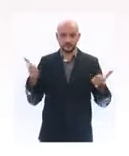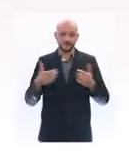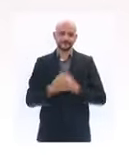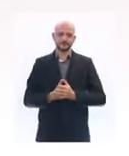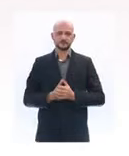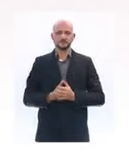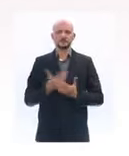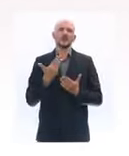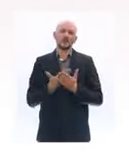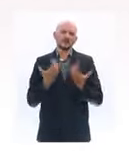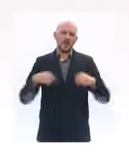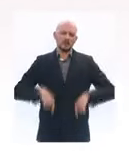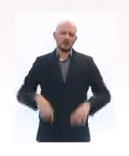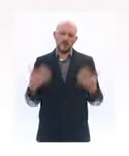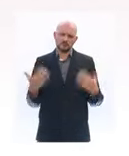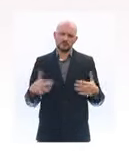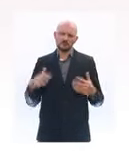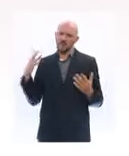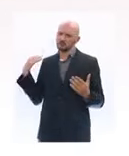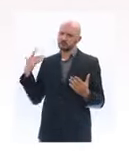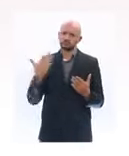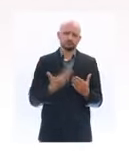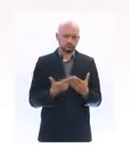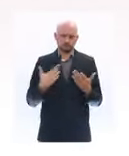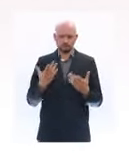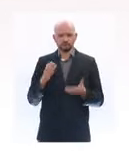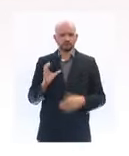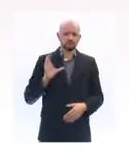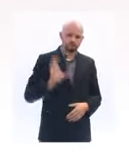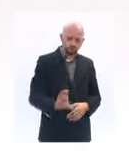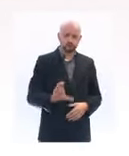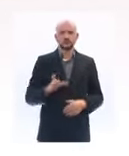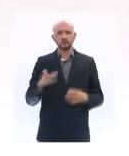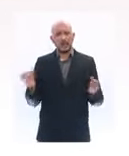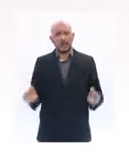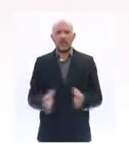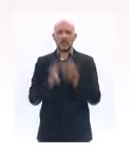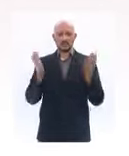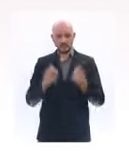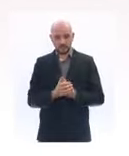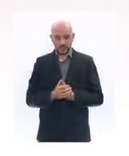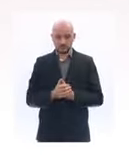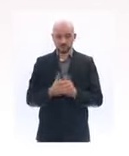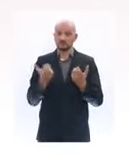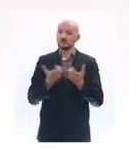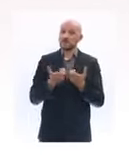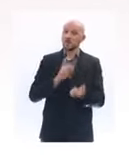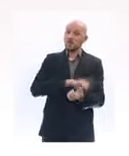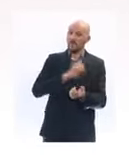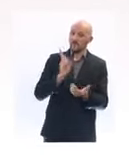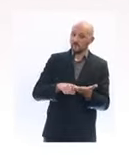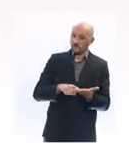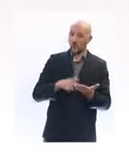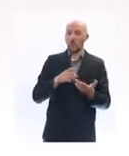depuis le début de la crise des mesures de soutien exceptionnelles, en renforçant notamment le Fonds de solidarité,